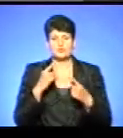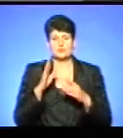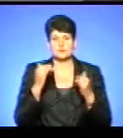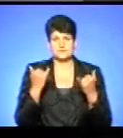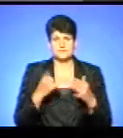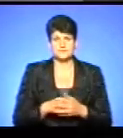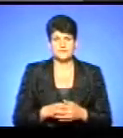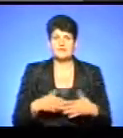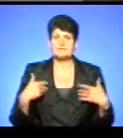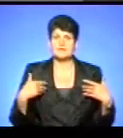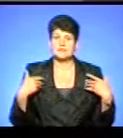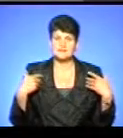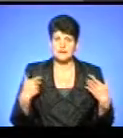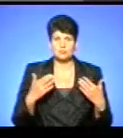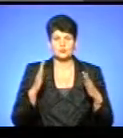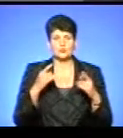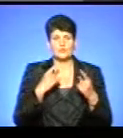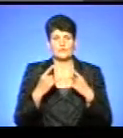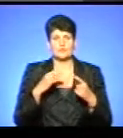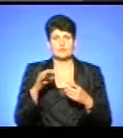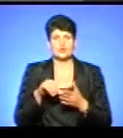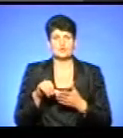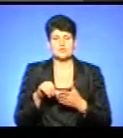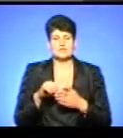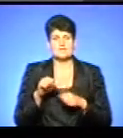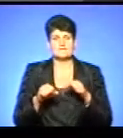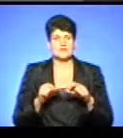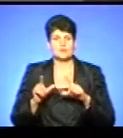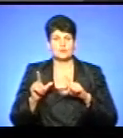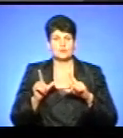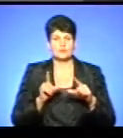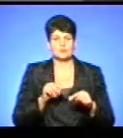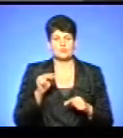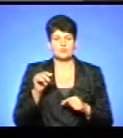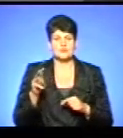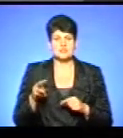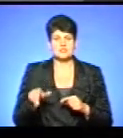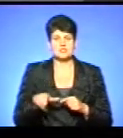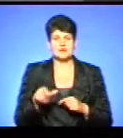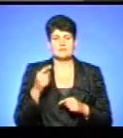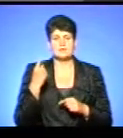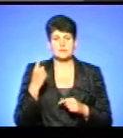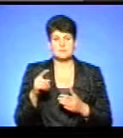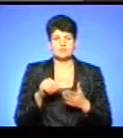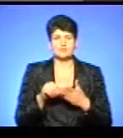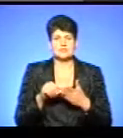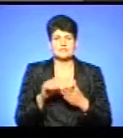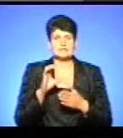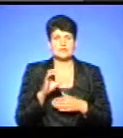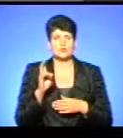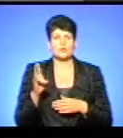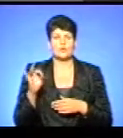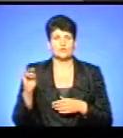Вітаю Машу. Будемо говорити якраз про учасників велопробігу Чумацький шлях і одним із учасників Сергієм